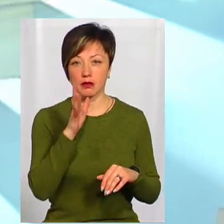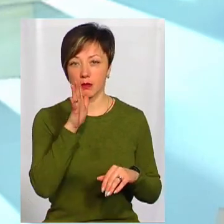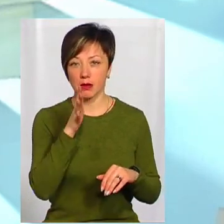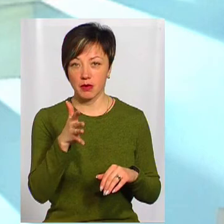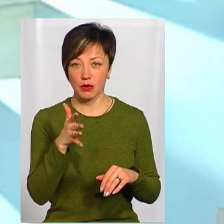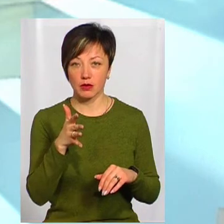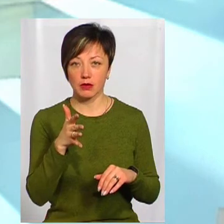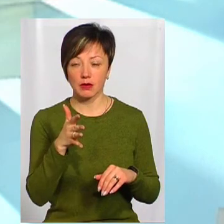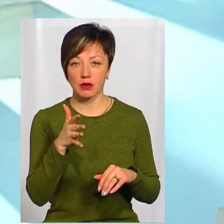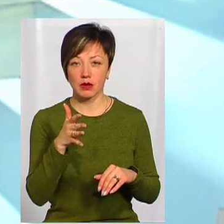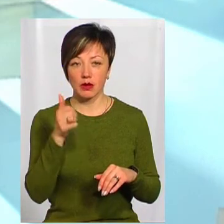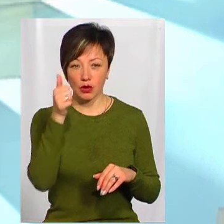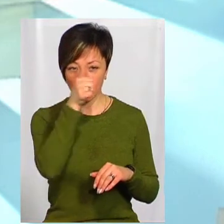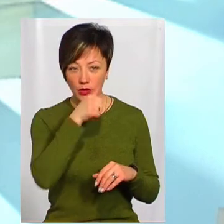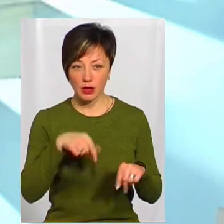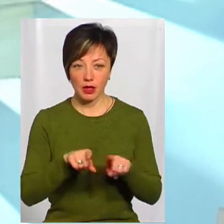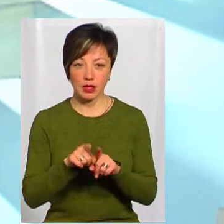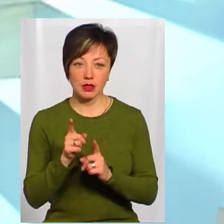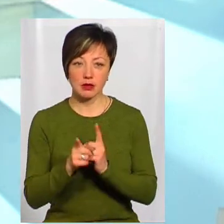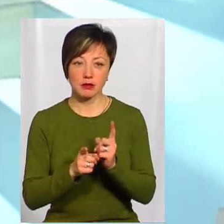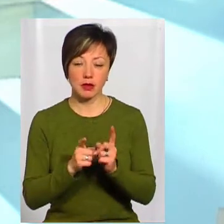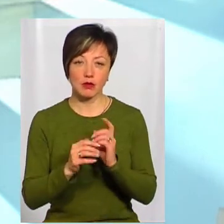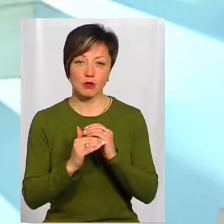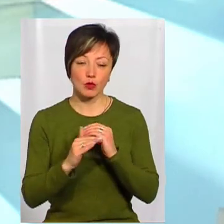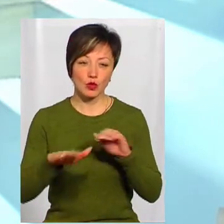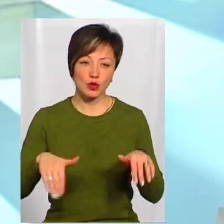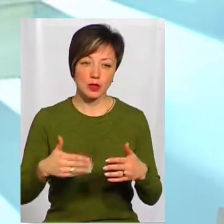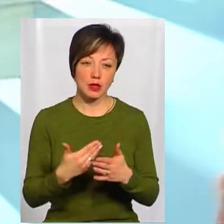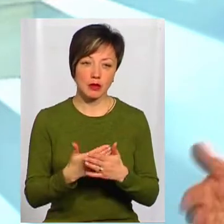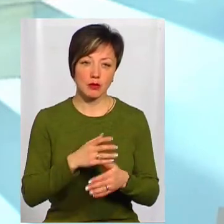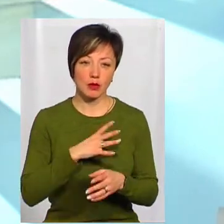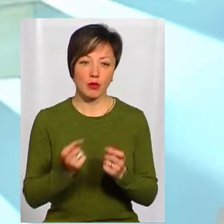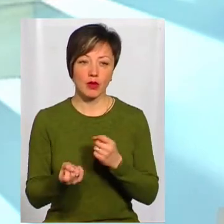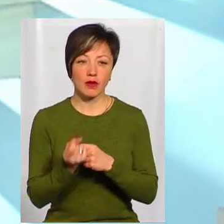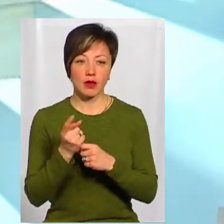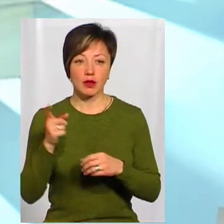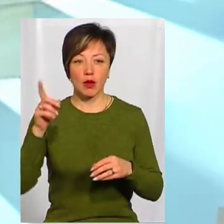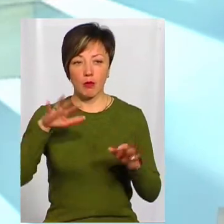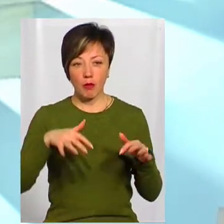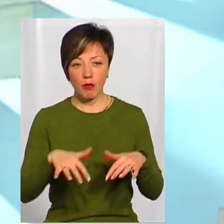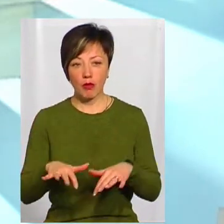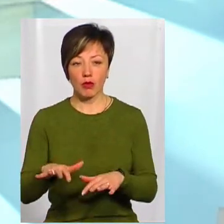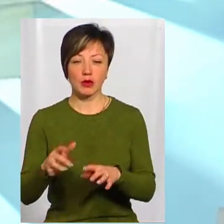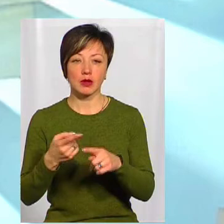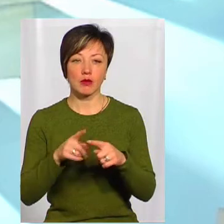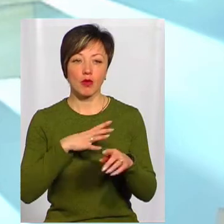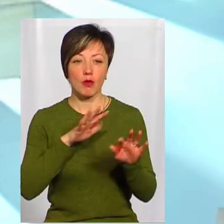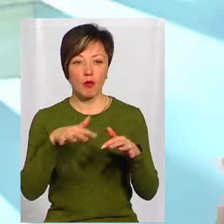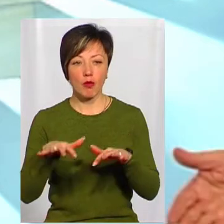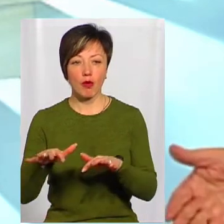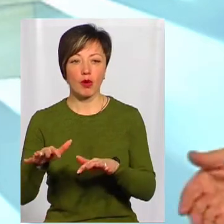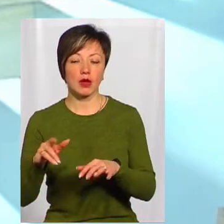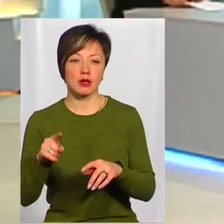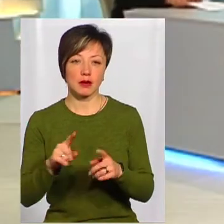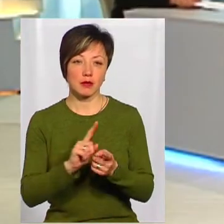років, 3 мільйони років. Такі, де була пустеля, там появились морські відкладення, де було море,